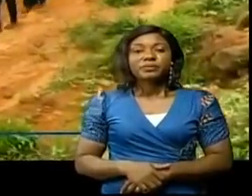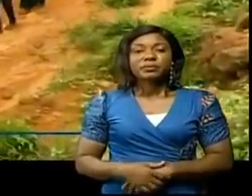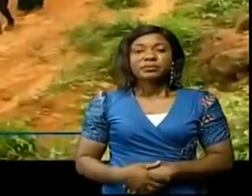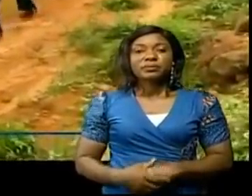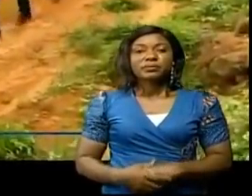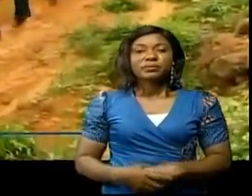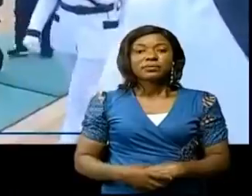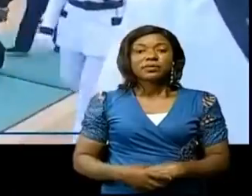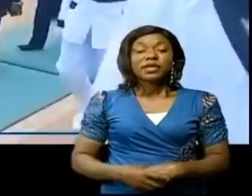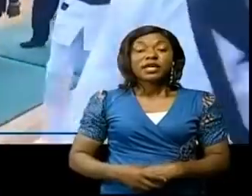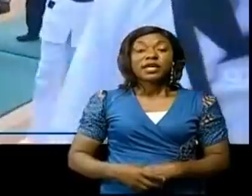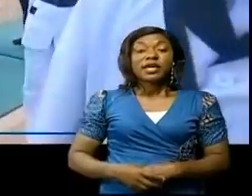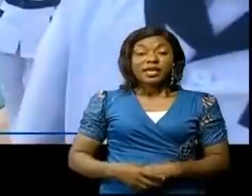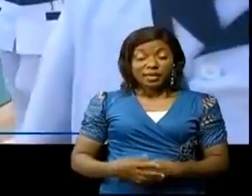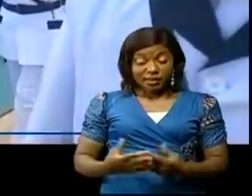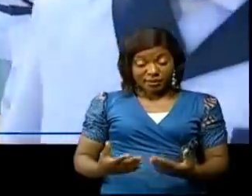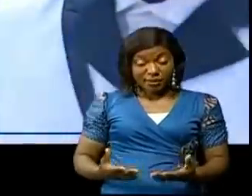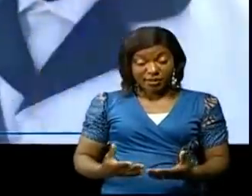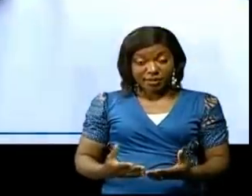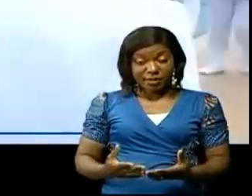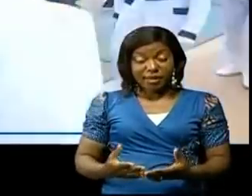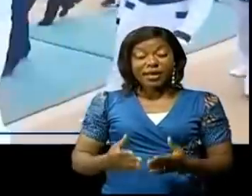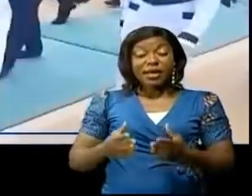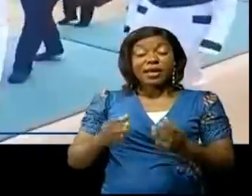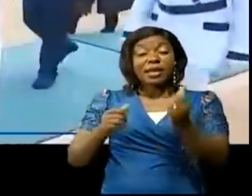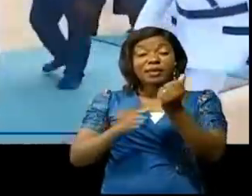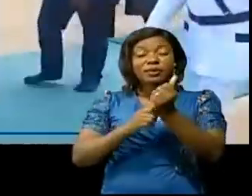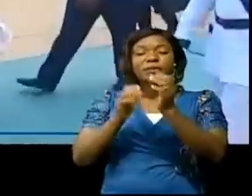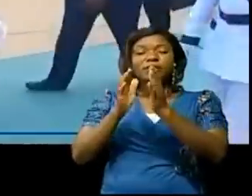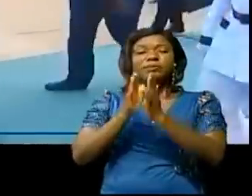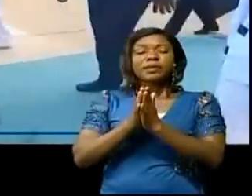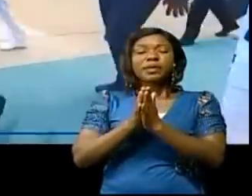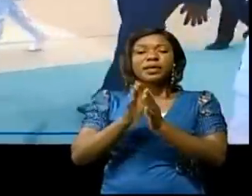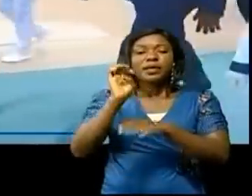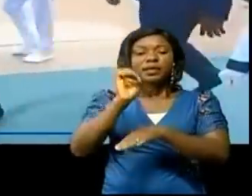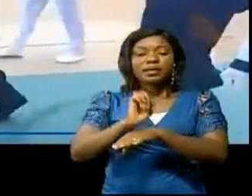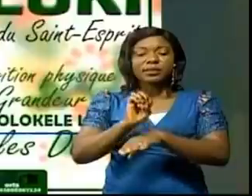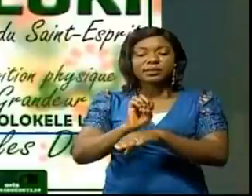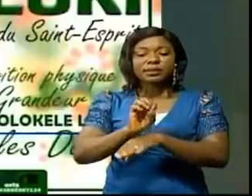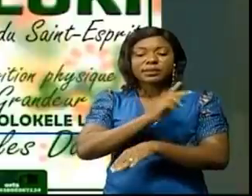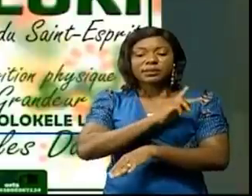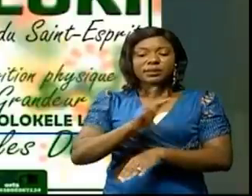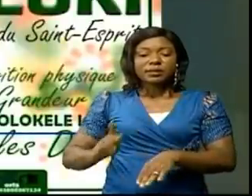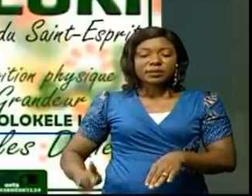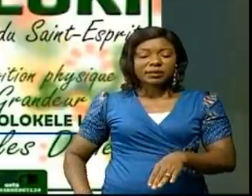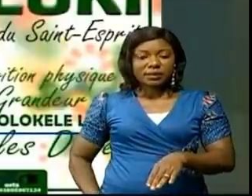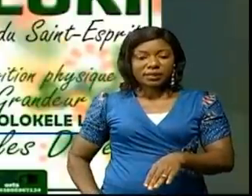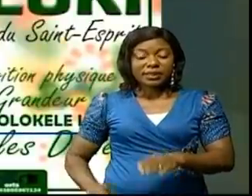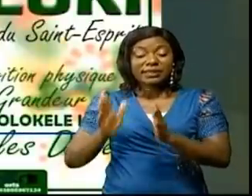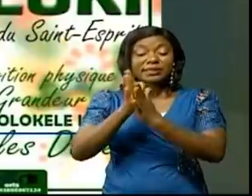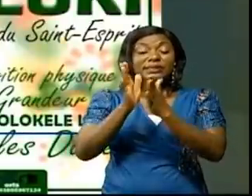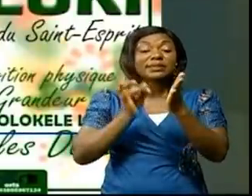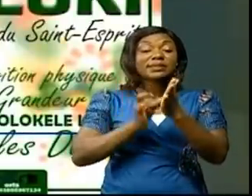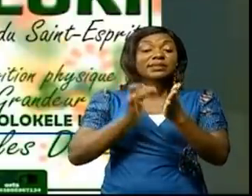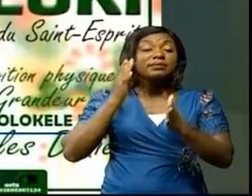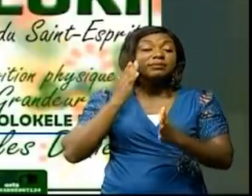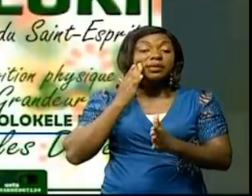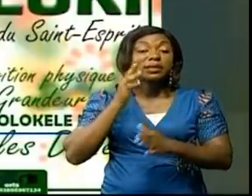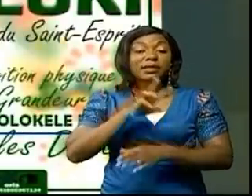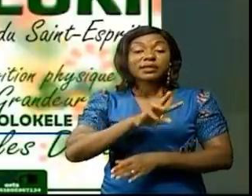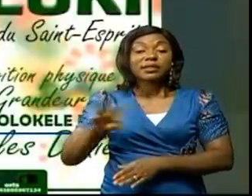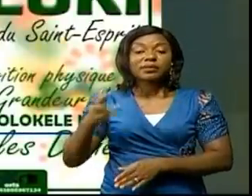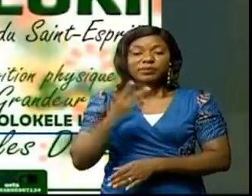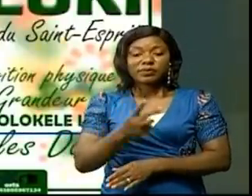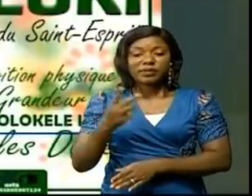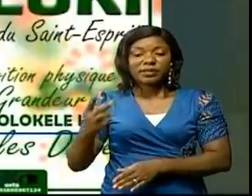Les fidèles Kimbanguist sont nombrés à participer aujourd'hui aux festivités du 17 mars 2022, marquant le